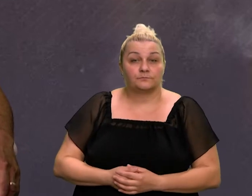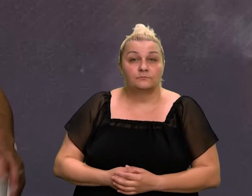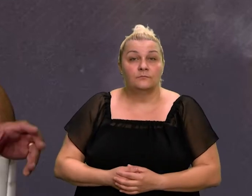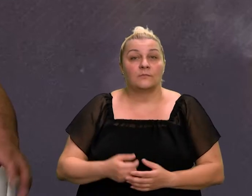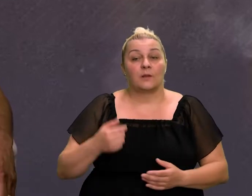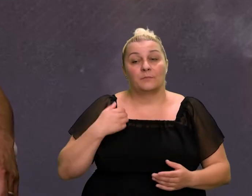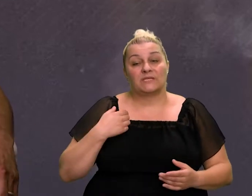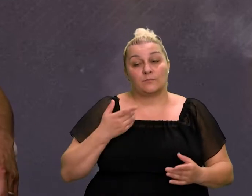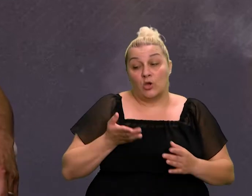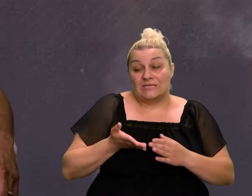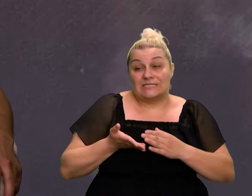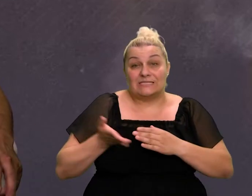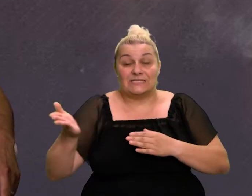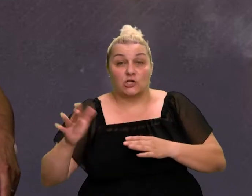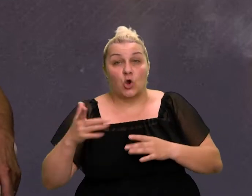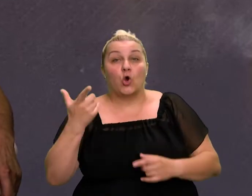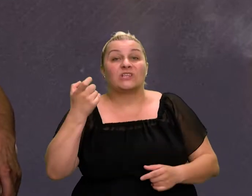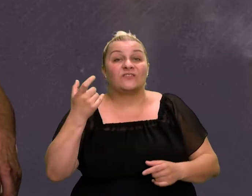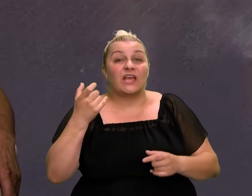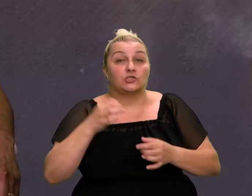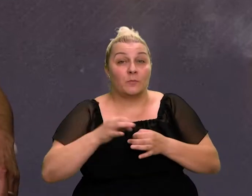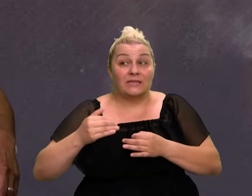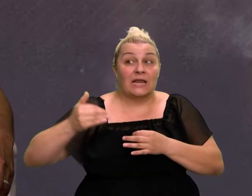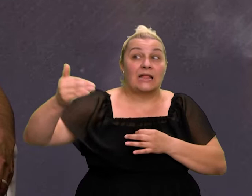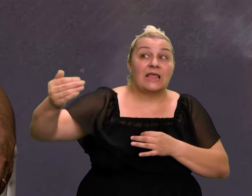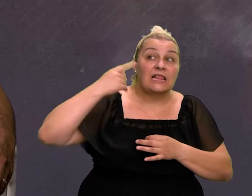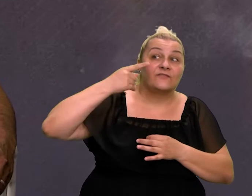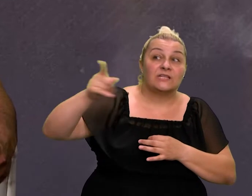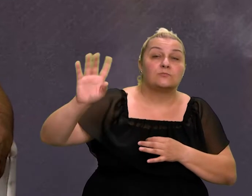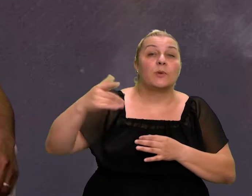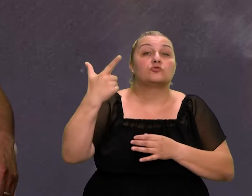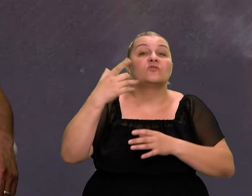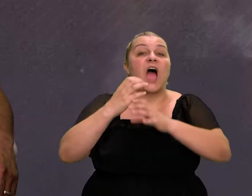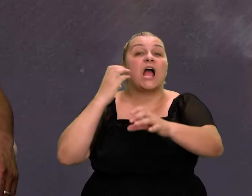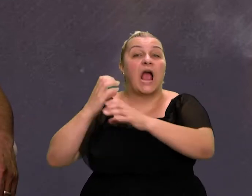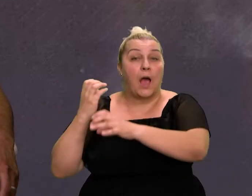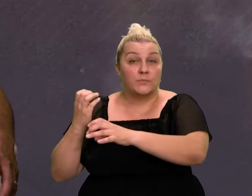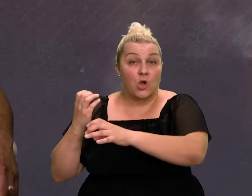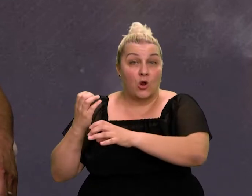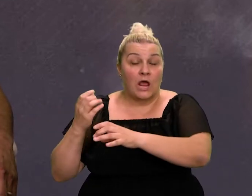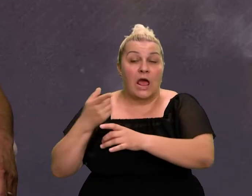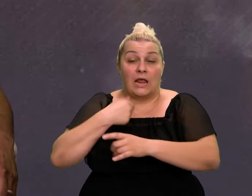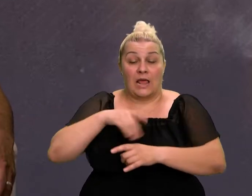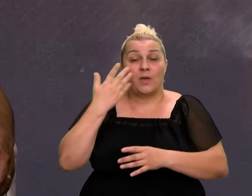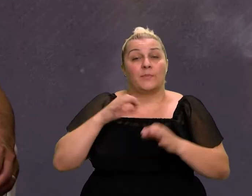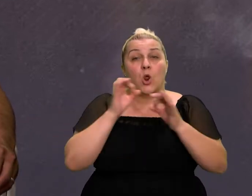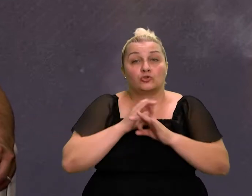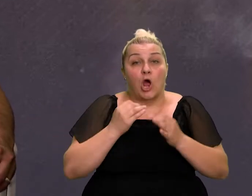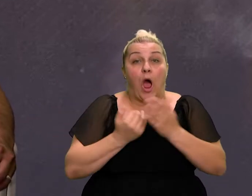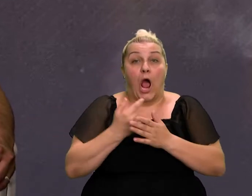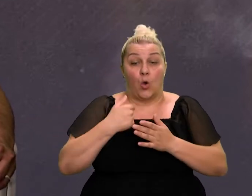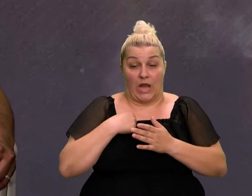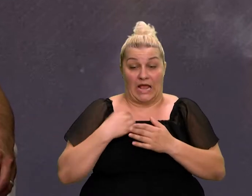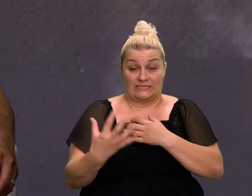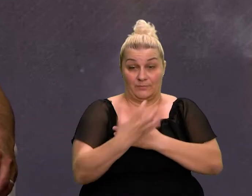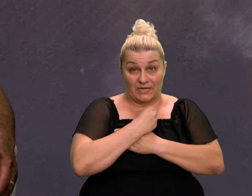tamo izlasili jednoj dvista metara dalje njih je bilo dva kamiona i sad je bilo tu, ako nas primijete, pobiće njih. Znači, mi smo morali